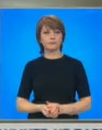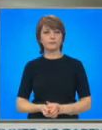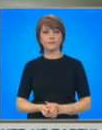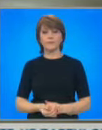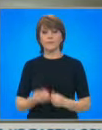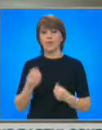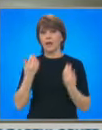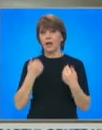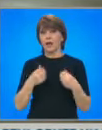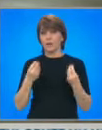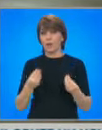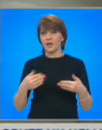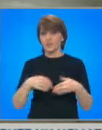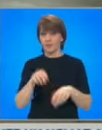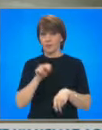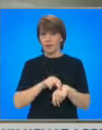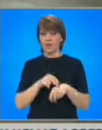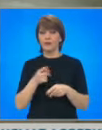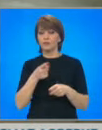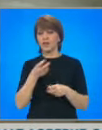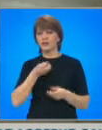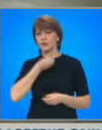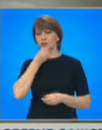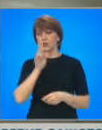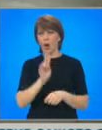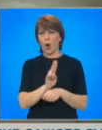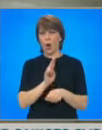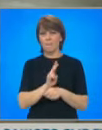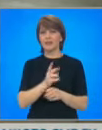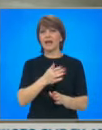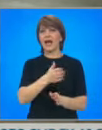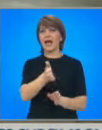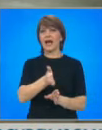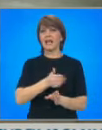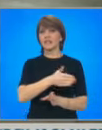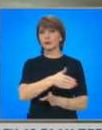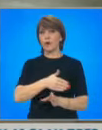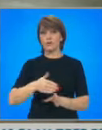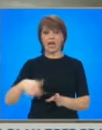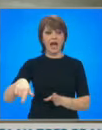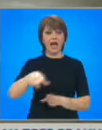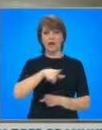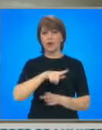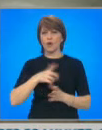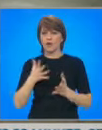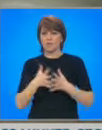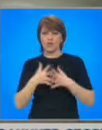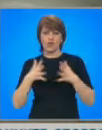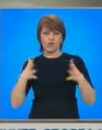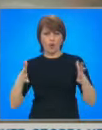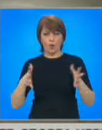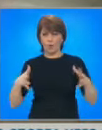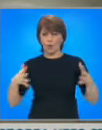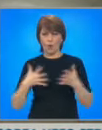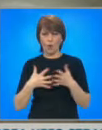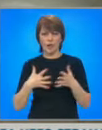Добър вечер от Пловдив. Инцидента се е случил по обед на това кръстовище на Боливард Македония. Района обичайно е много оживен. Тук минават